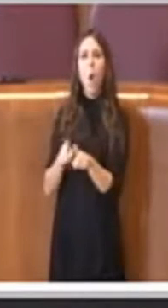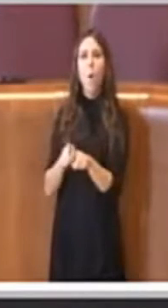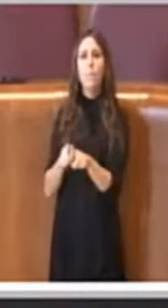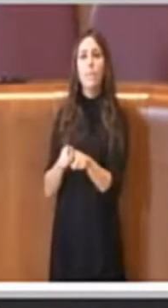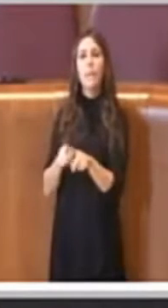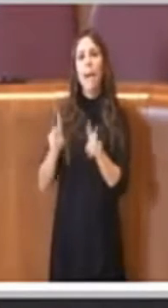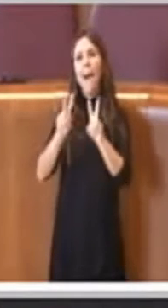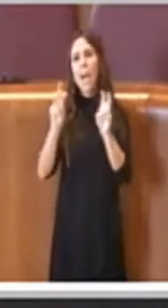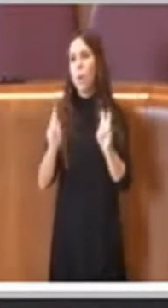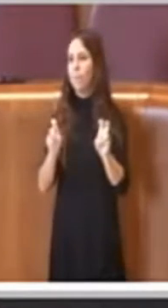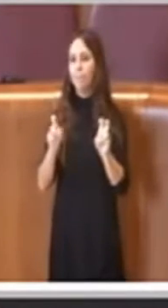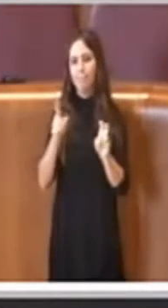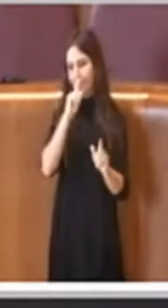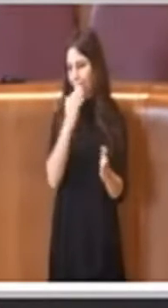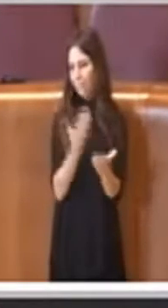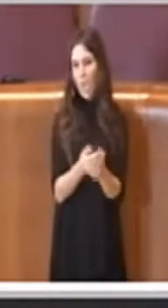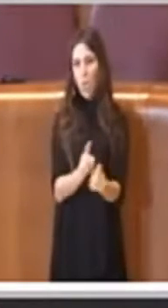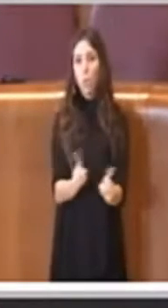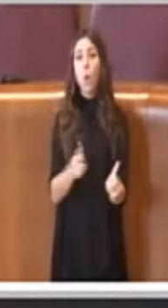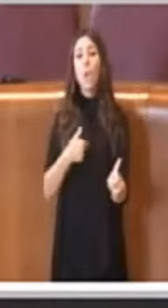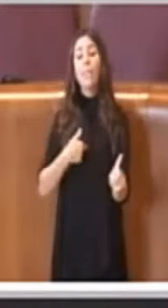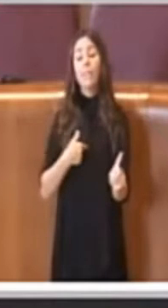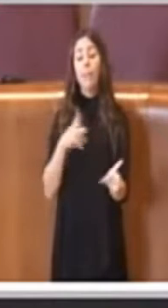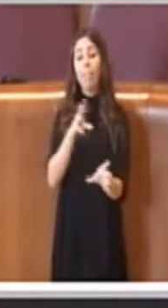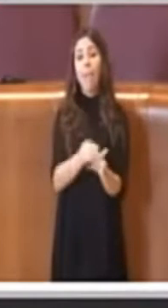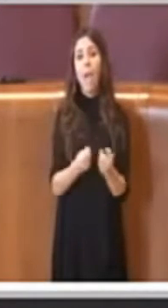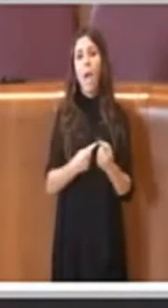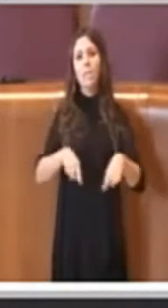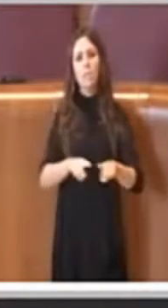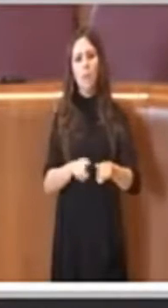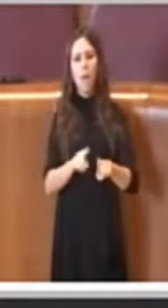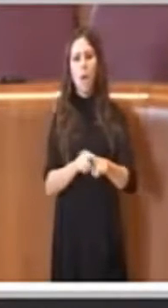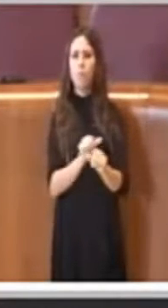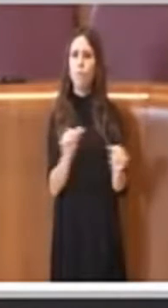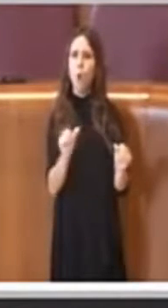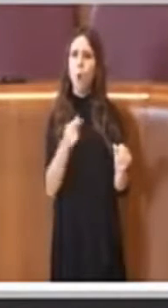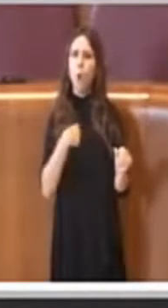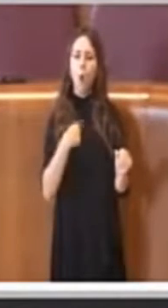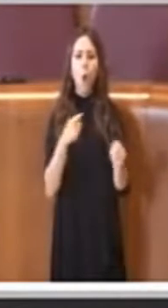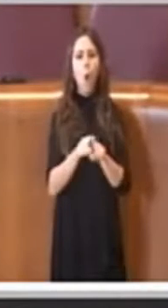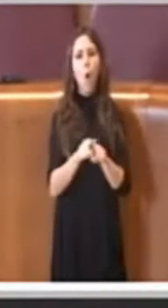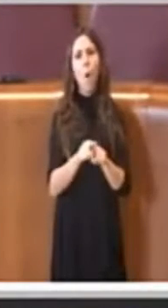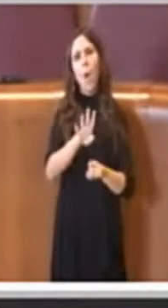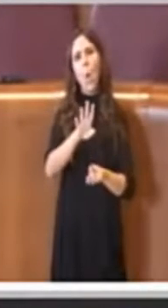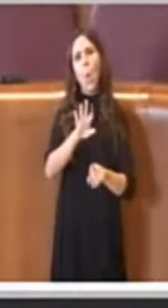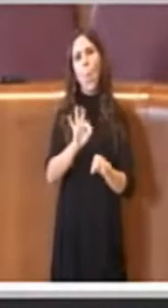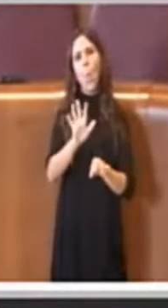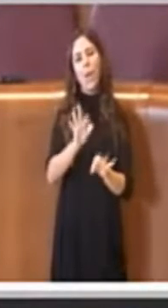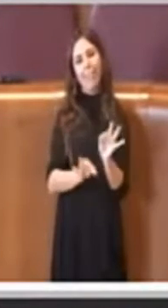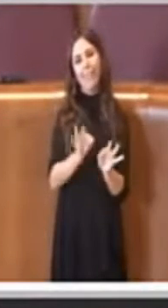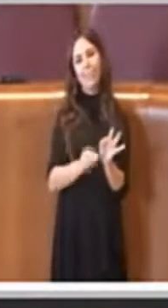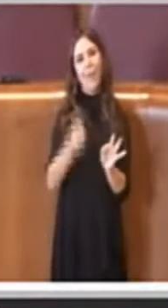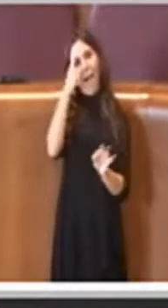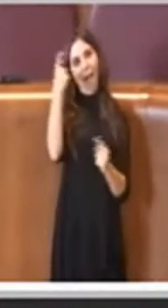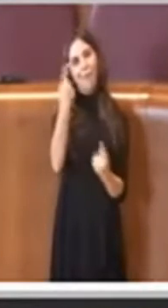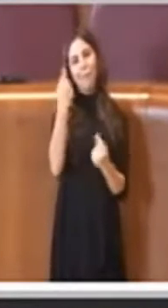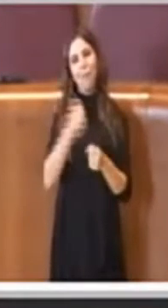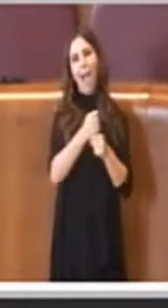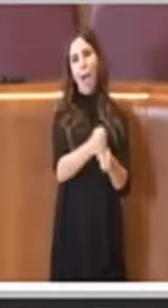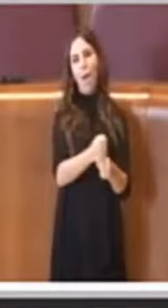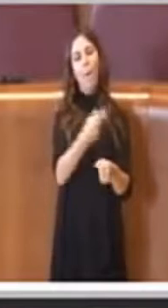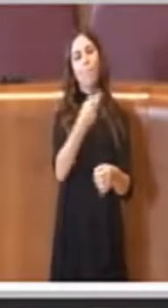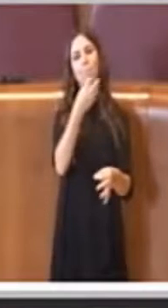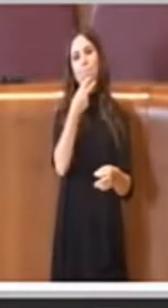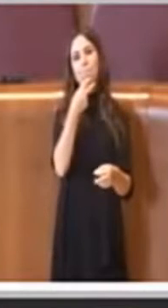consoni in assemblea soltanto perché si deve parlare per 45 minuti relativamente a